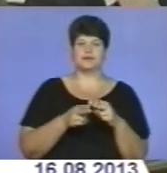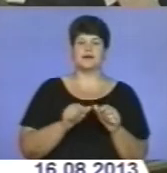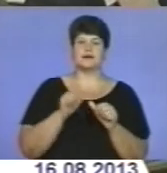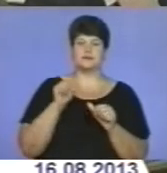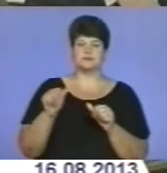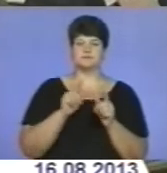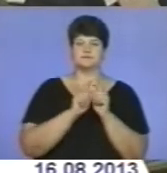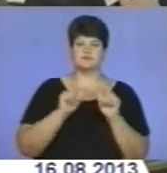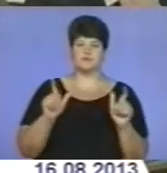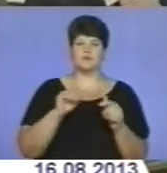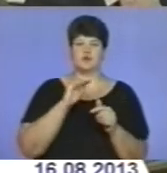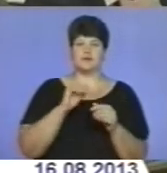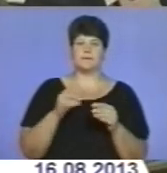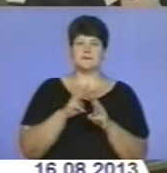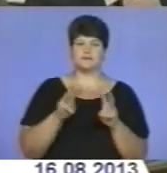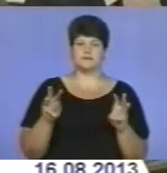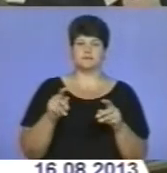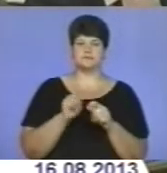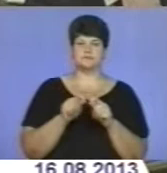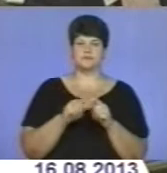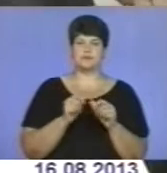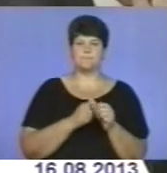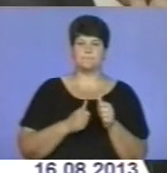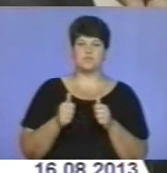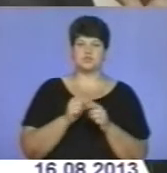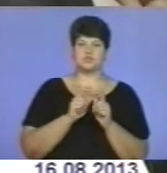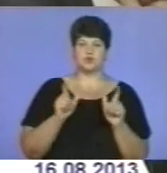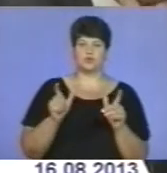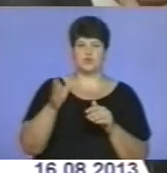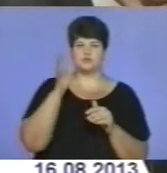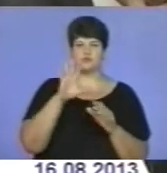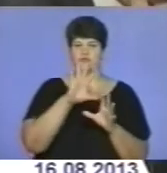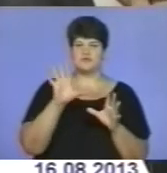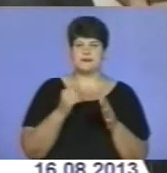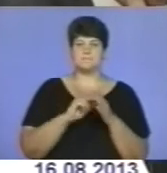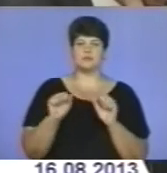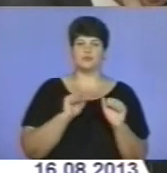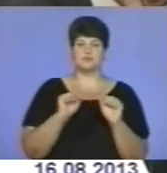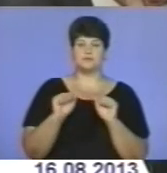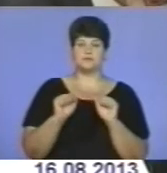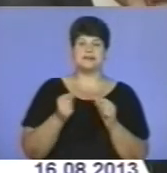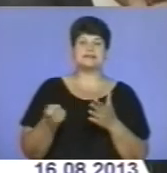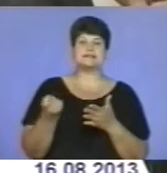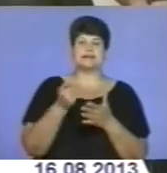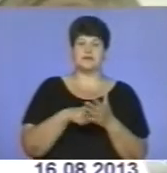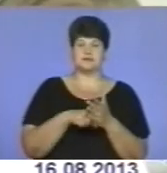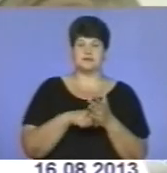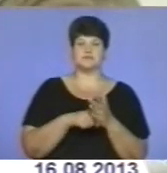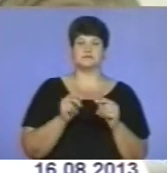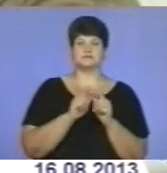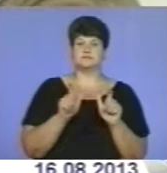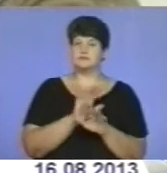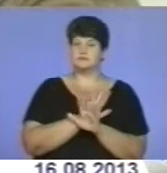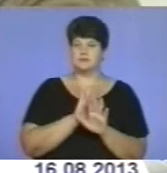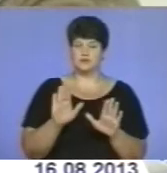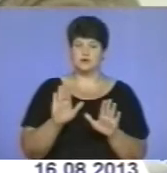закладів, профільне міністерство тримає на контролі позашкільну освіту. Уся вона під опікою уряду, тому закриватися позашкільні заклади не будуть.